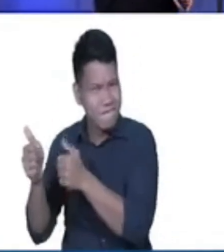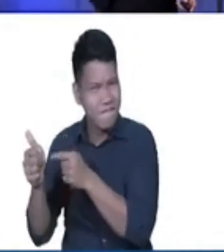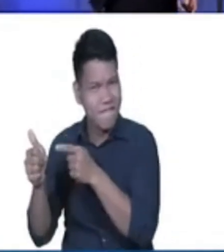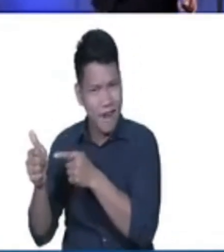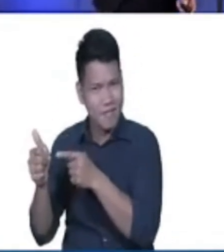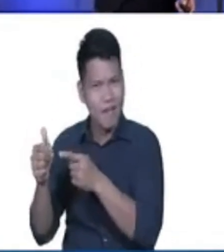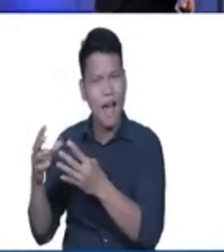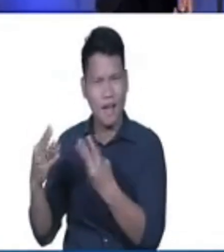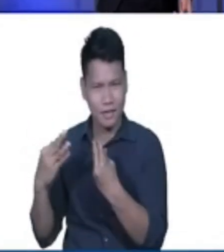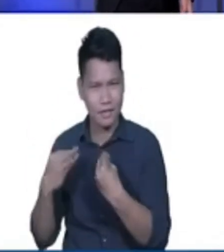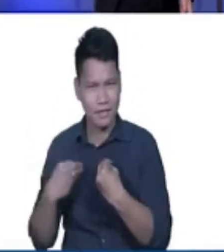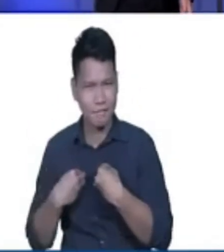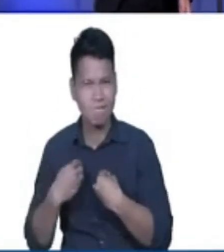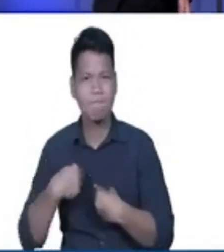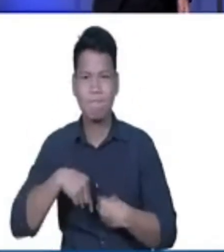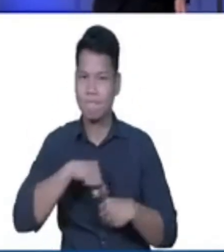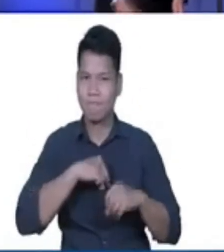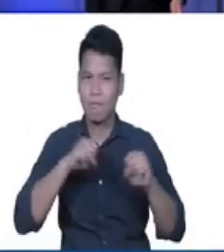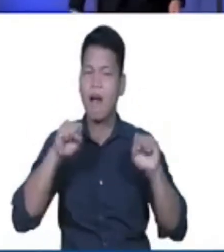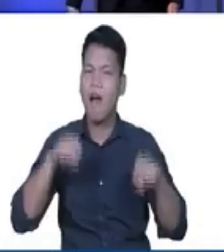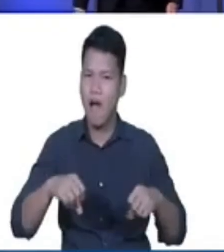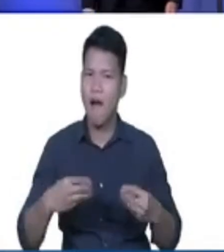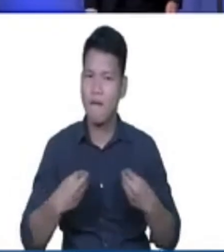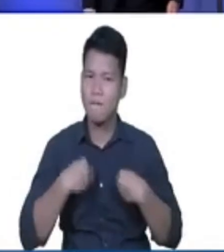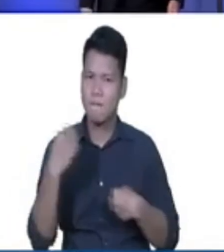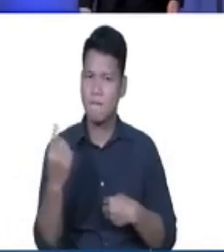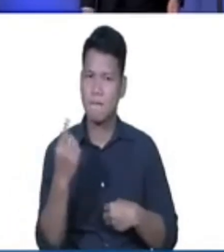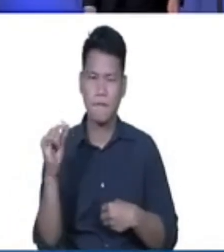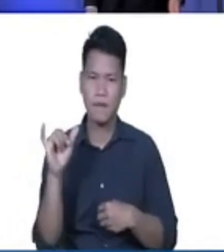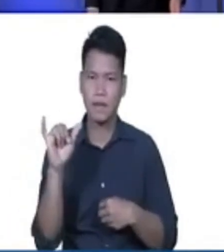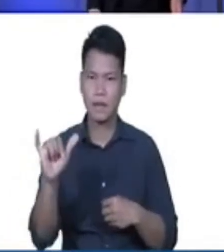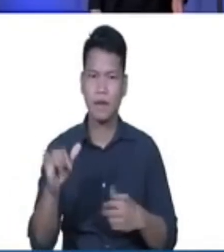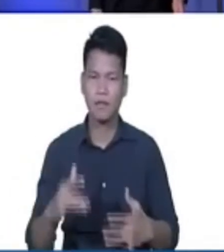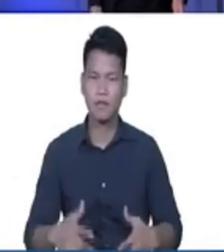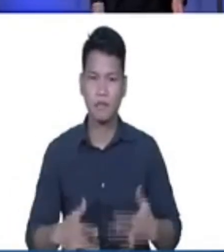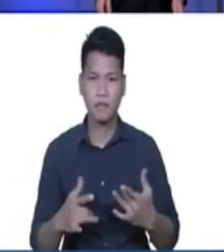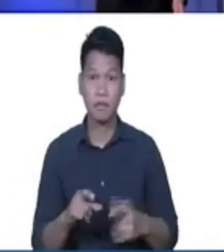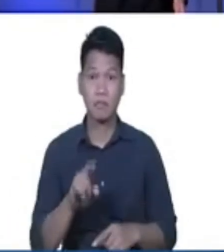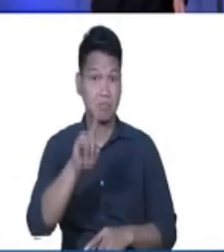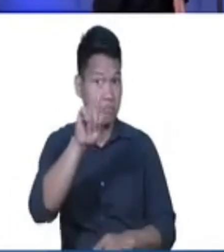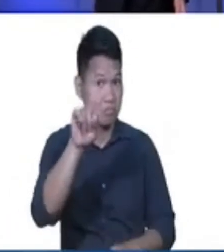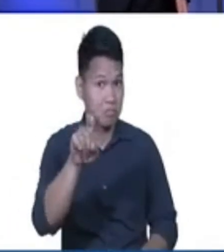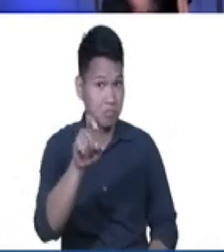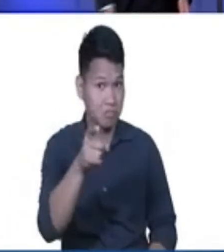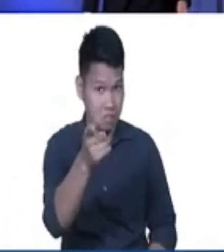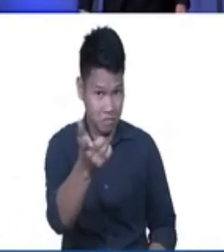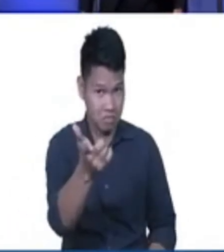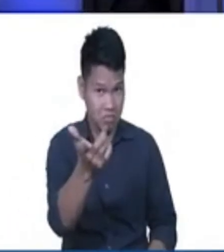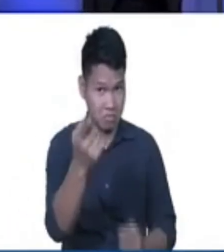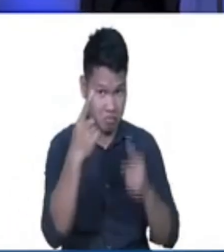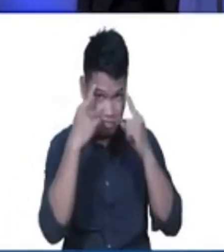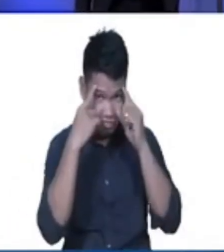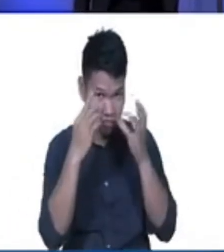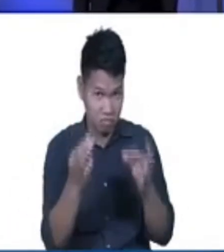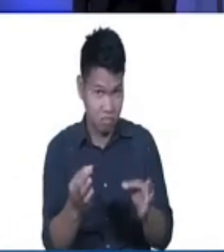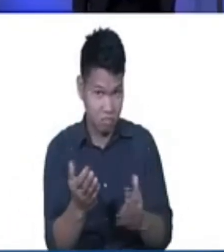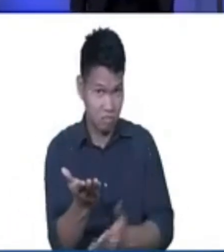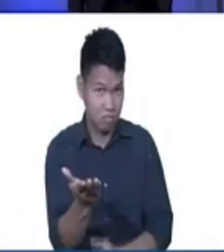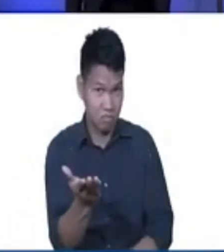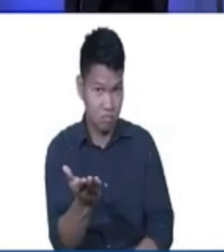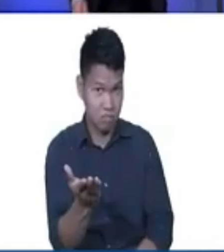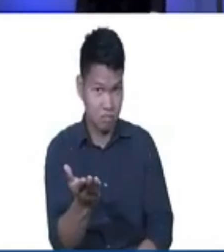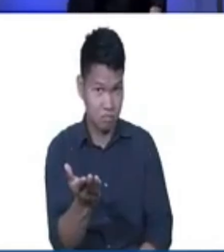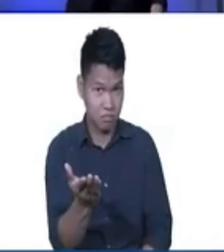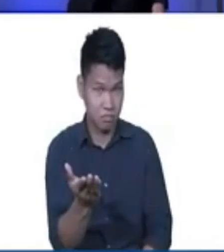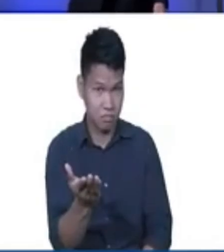then we will have eternal life The question is will you make the choice tonight